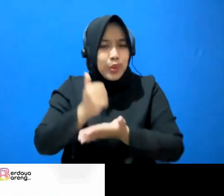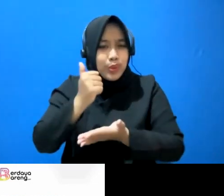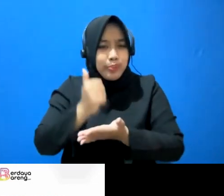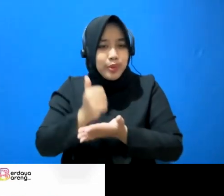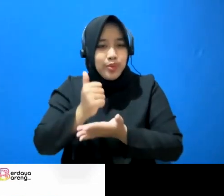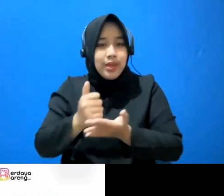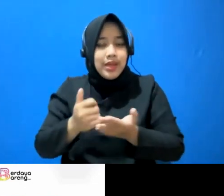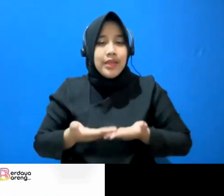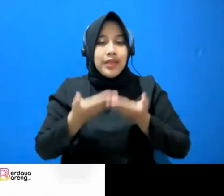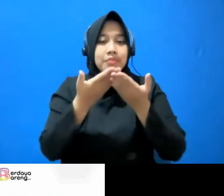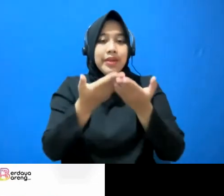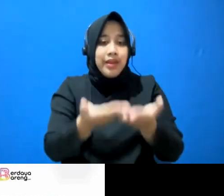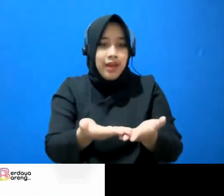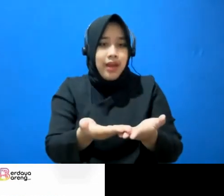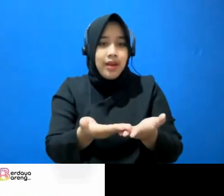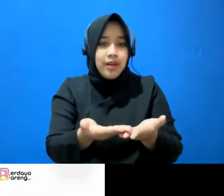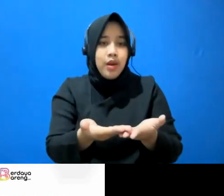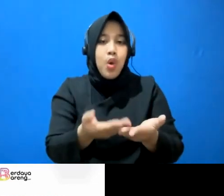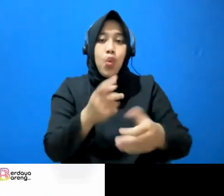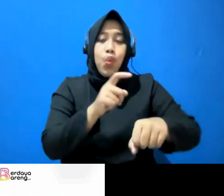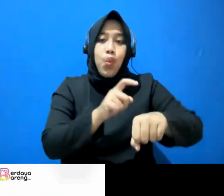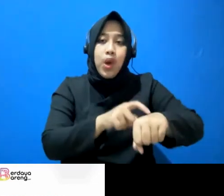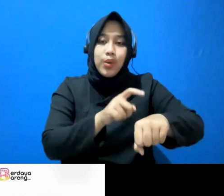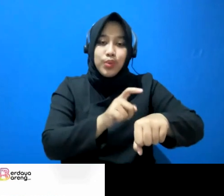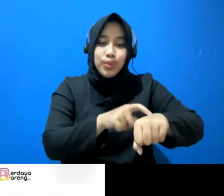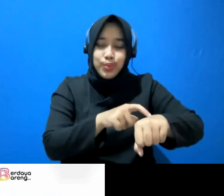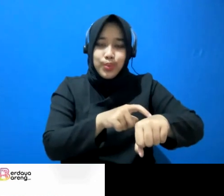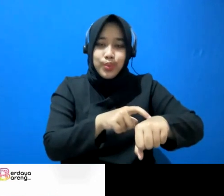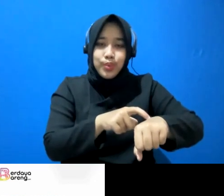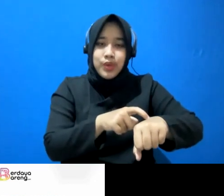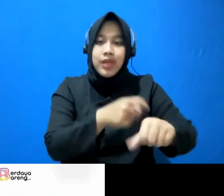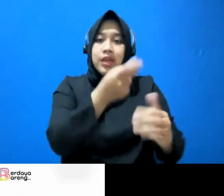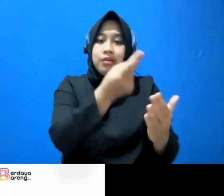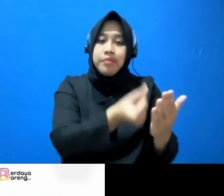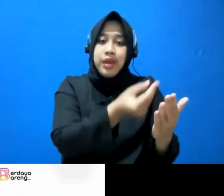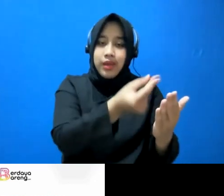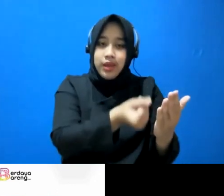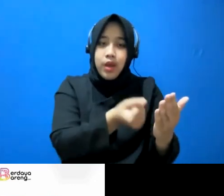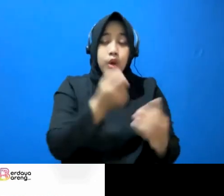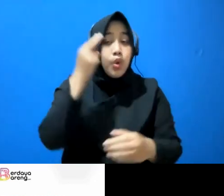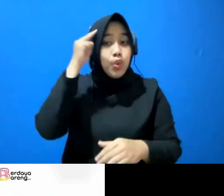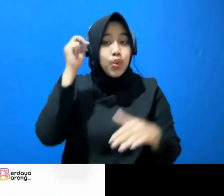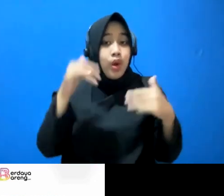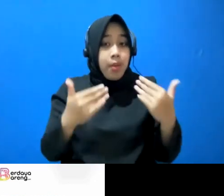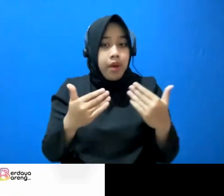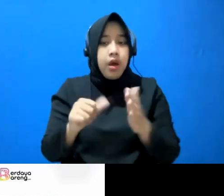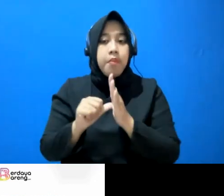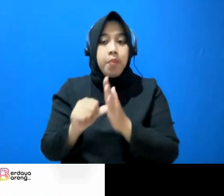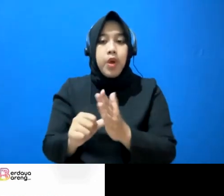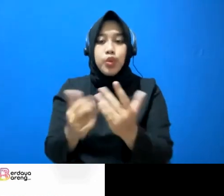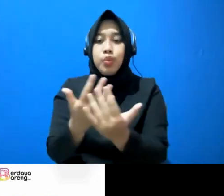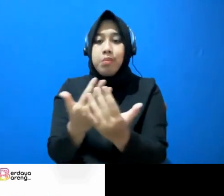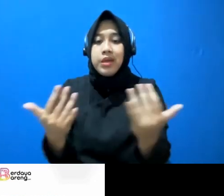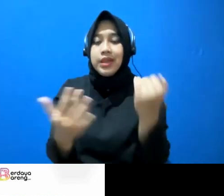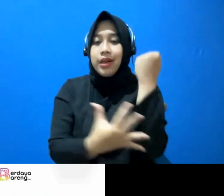disediakan nanti ya waktunya dan biayanya untuk membantu masyarakat